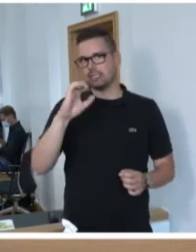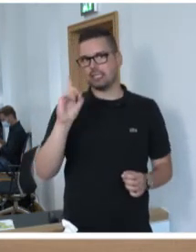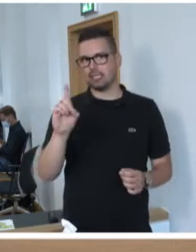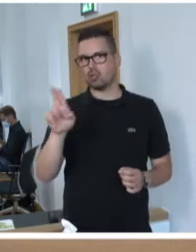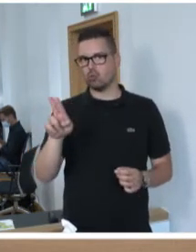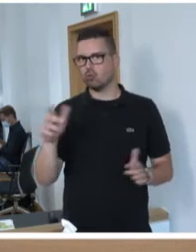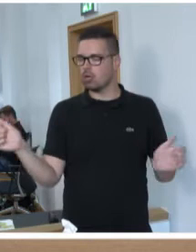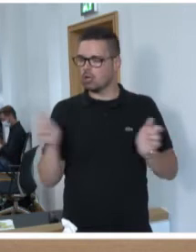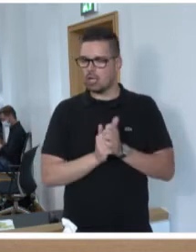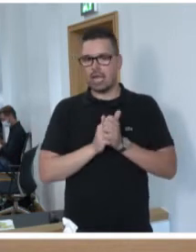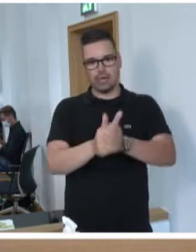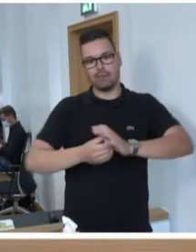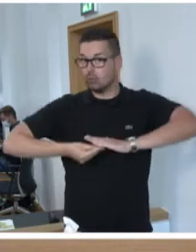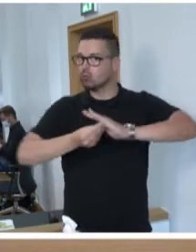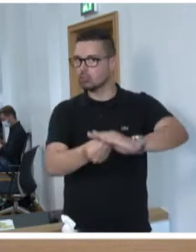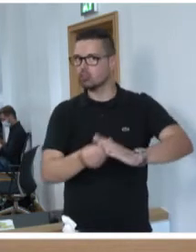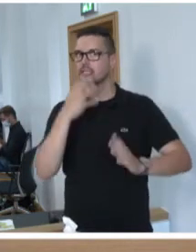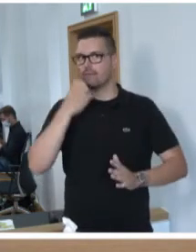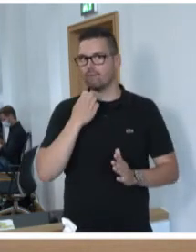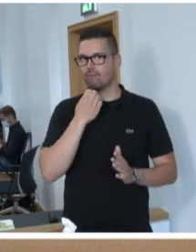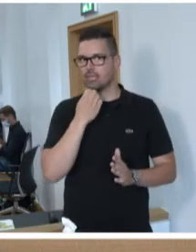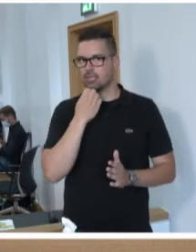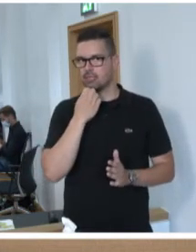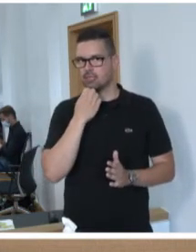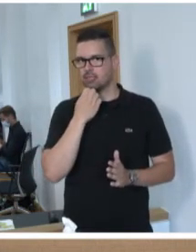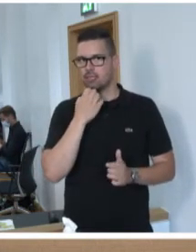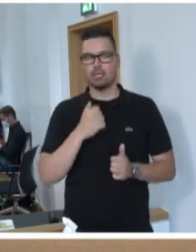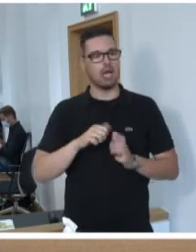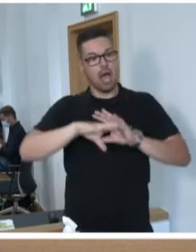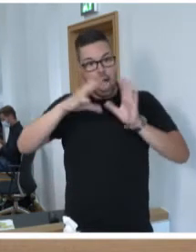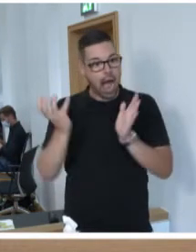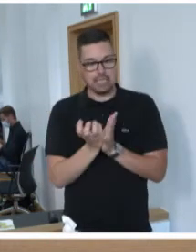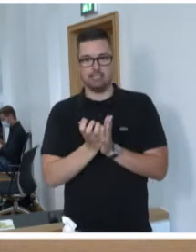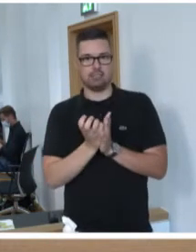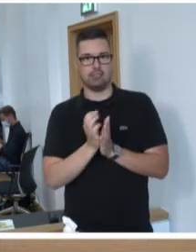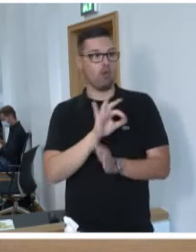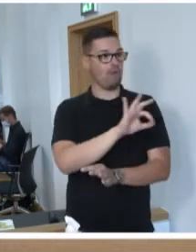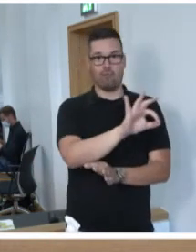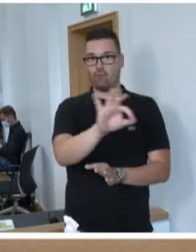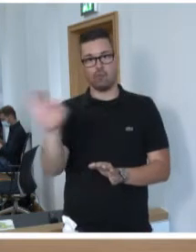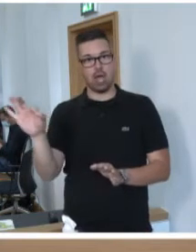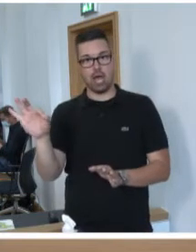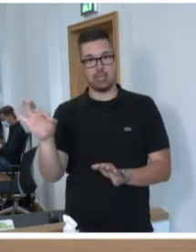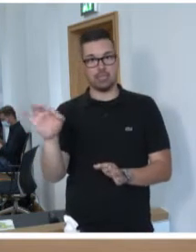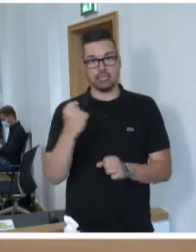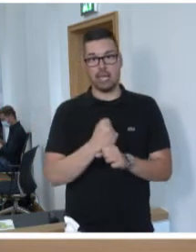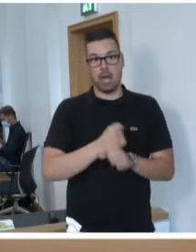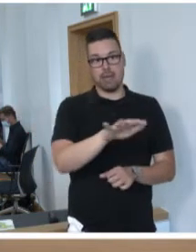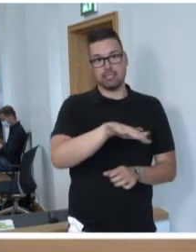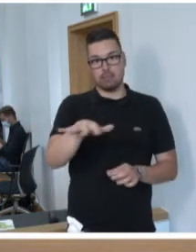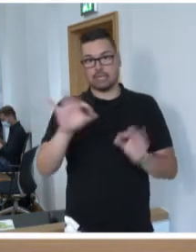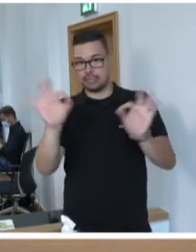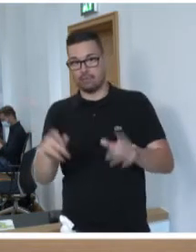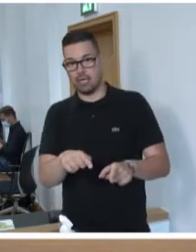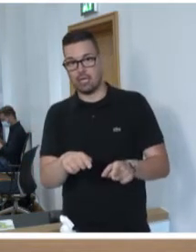Seite. Wir werden und wir wollen unseren Beitrag leisten und alles dafür tun, um für Sie, deren Arbeitsplätze jetzt in Gefahr sind,